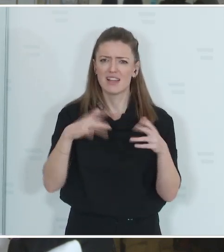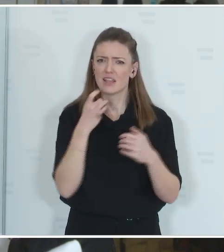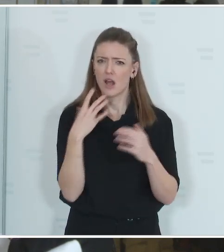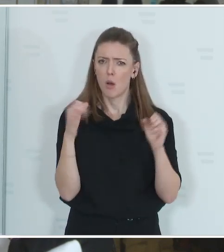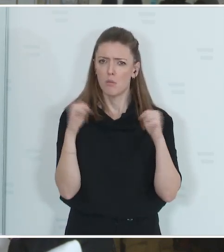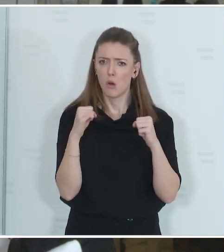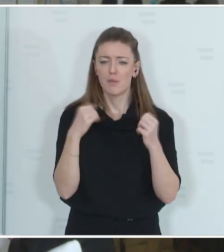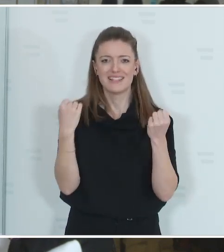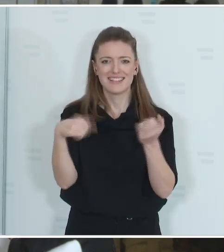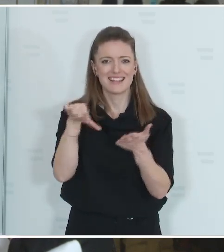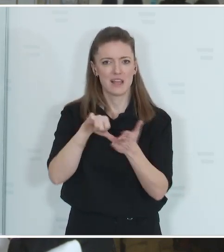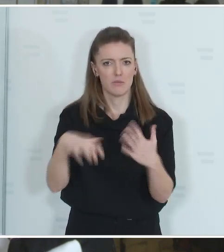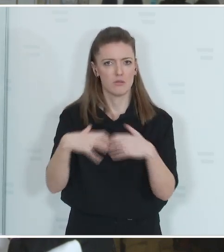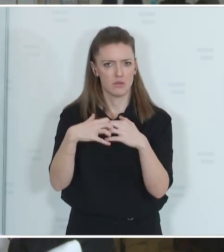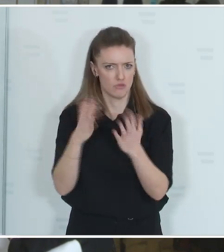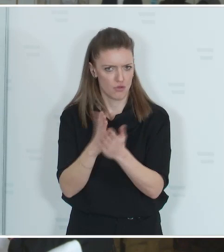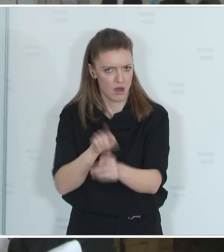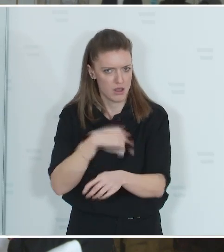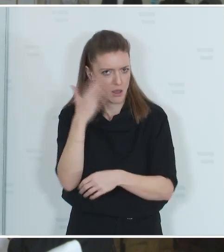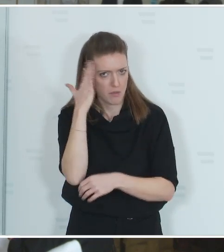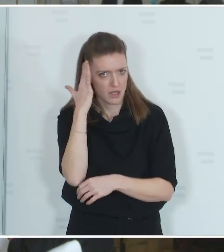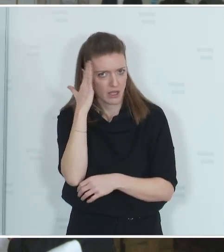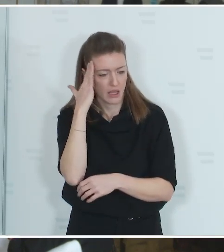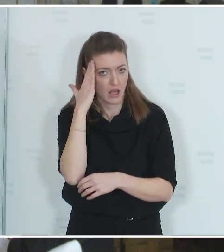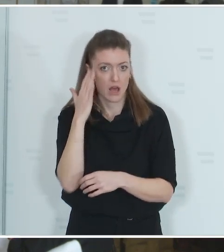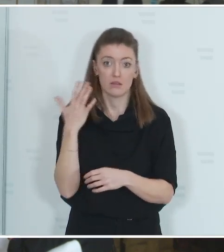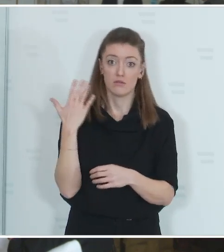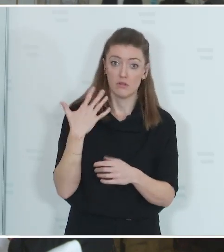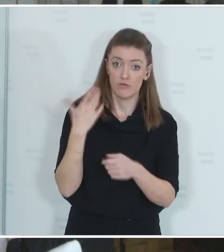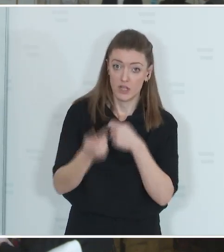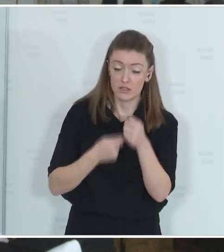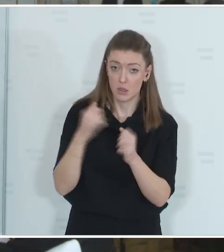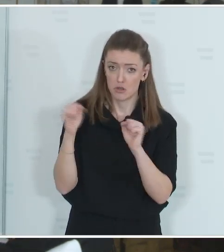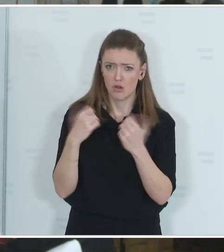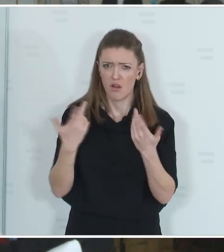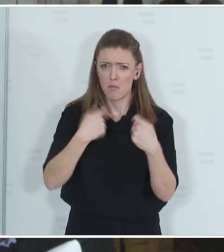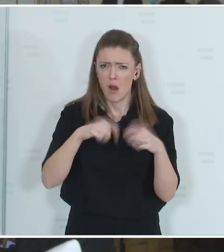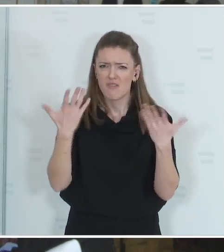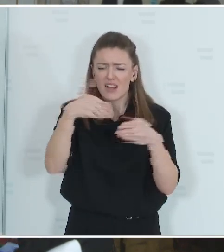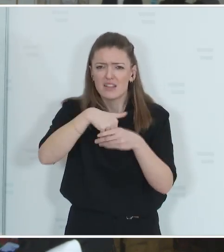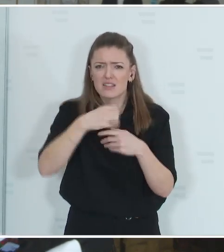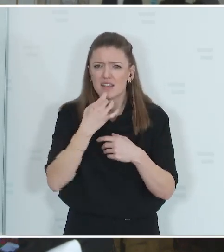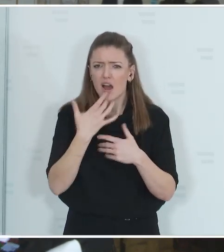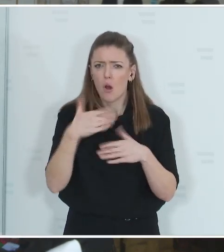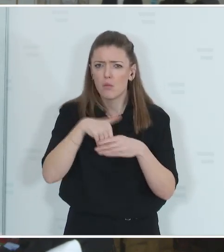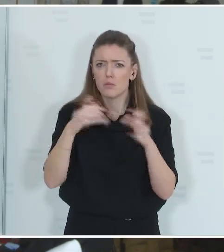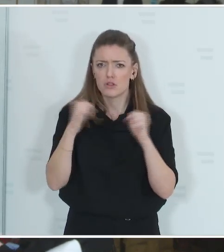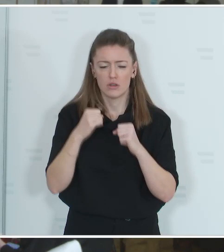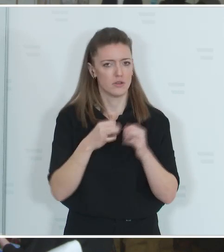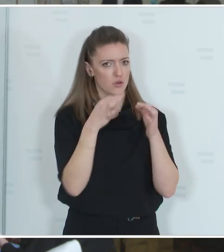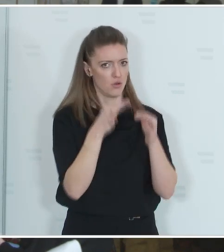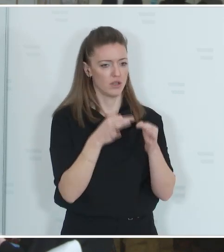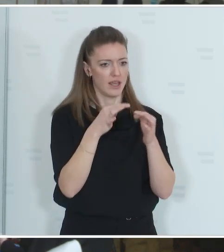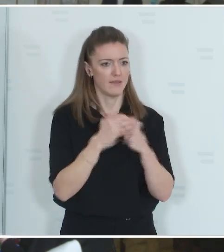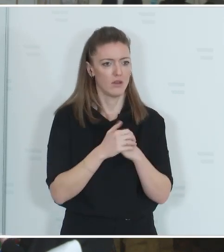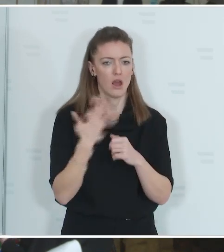Sicherheitszentrum entstehen soll, ist ja schon länger bekannt. Wurde da die Finanzierung beschlossen? Der Bau? Es geht konkret, nachdem